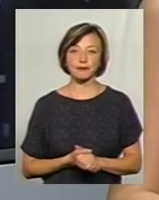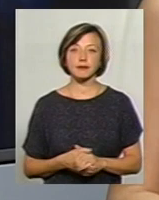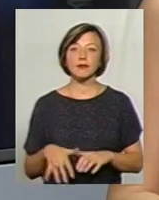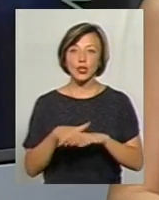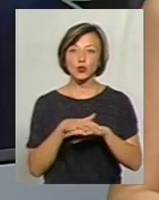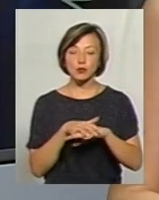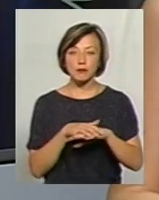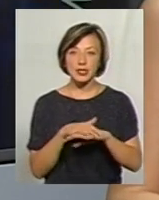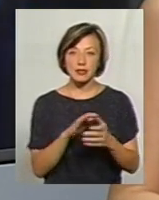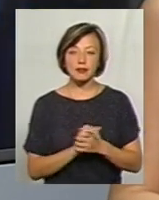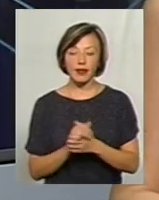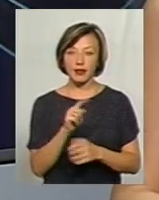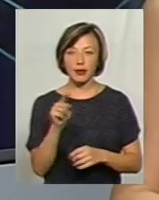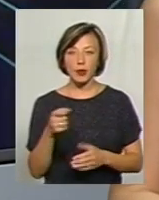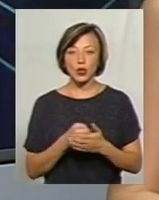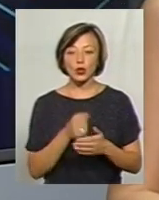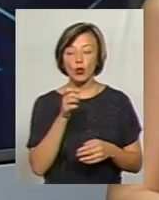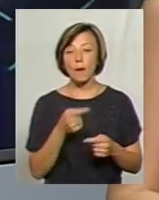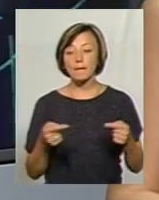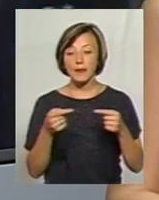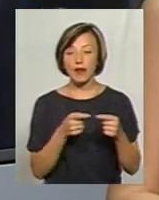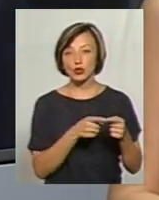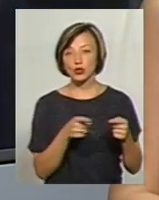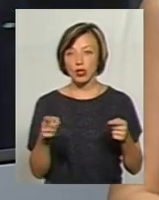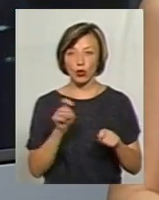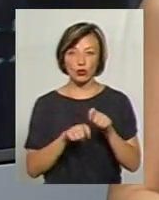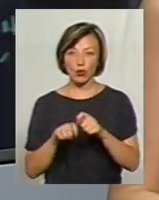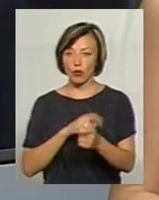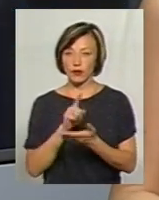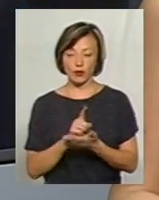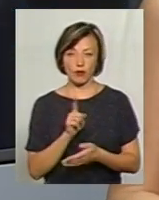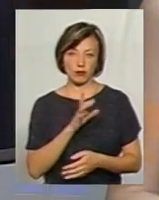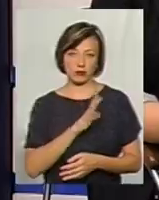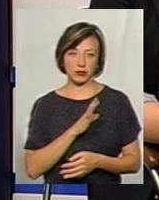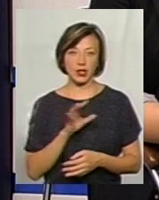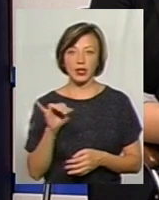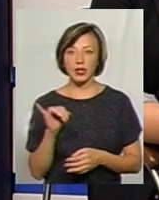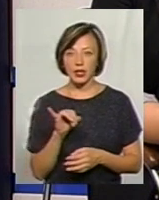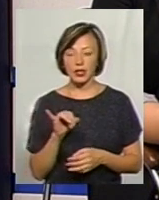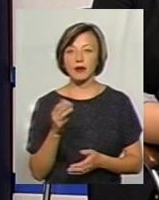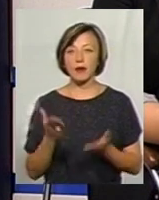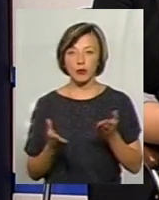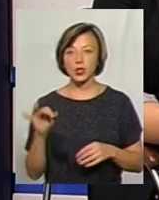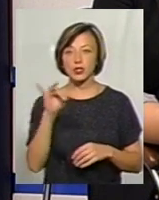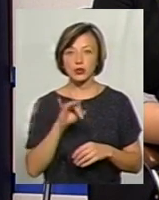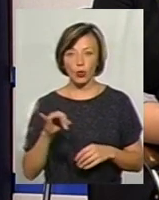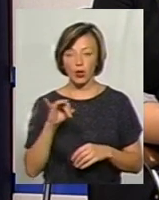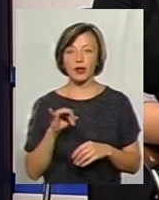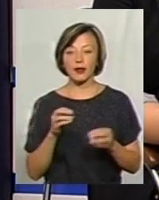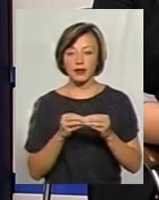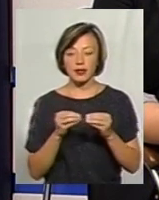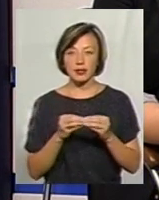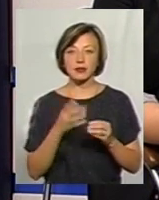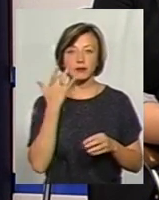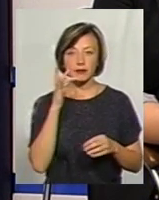суспільства над ними. До певного часу цей контроль має бути обов'язково. І, власне, мабуть, історія і тих же